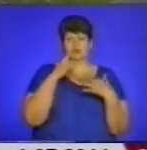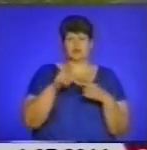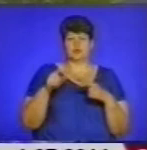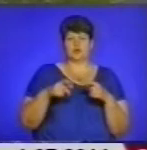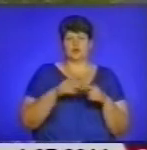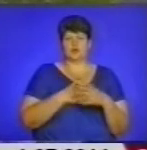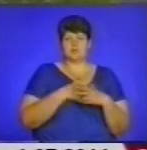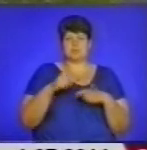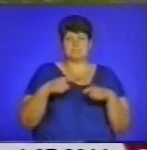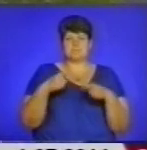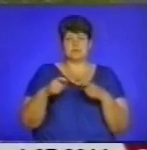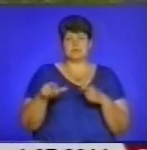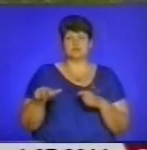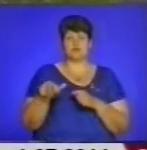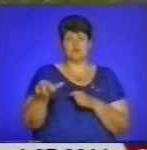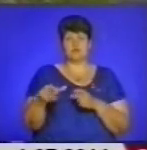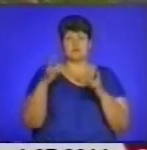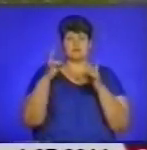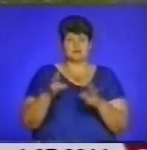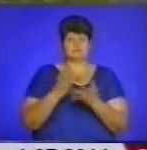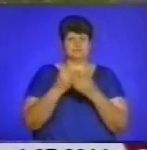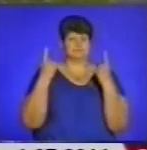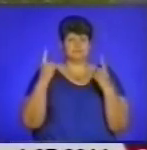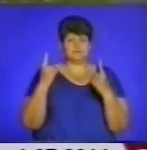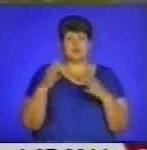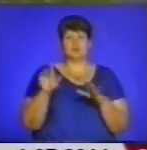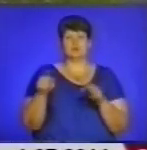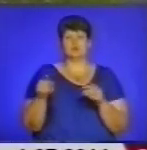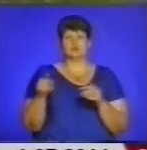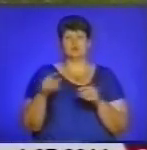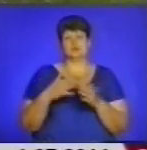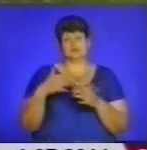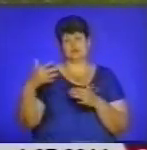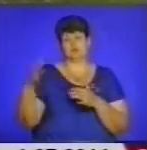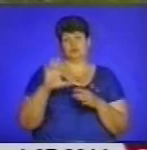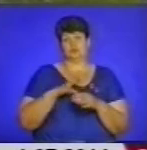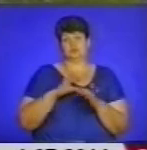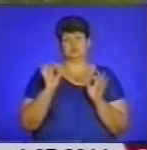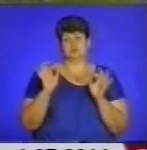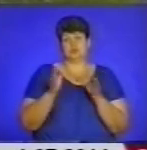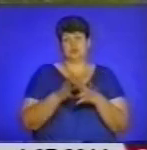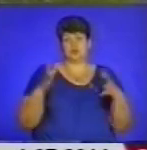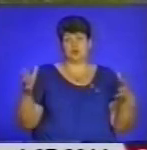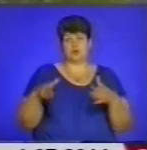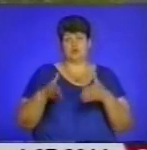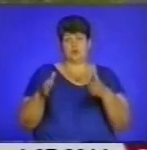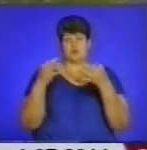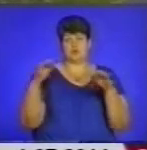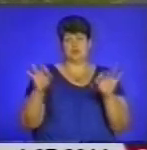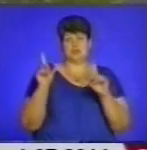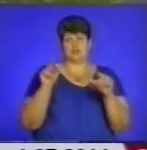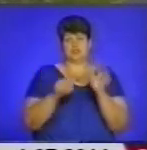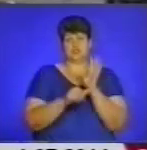перебігати дорогу, аварійність, тому його збузити дію. А далі, щоб діяла нормальна широка дорога, дозволяє їхати з нормальною швидкістю 60